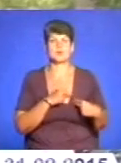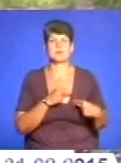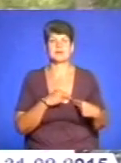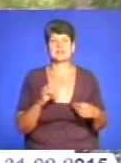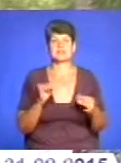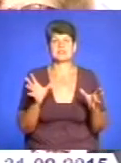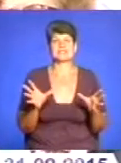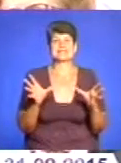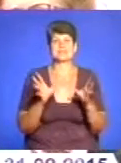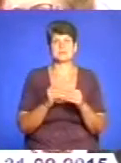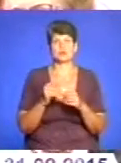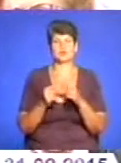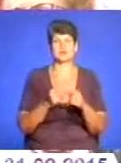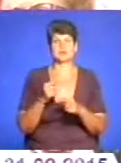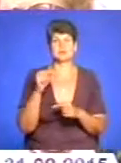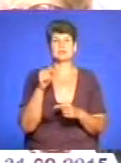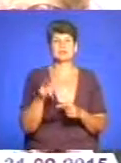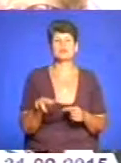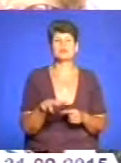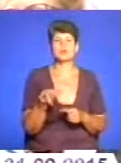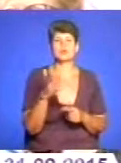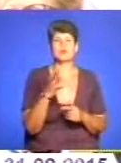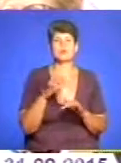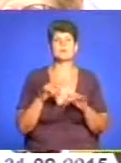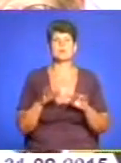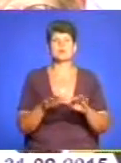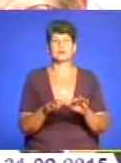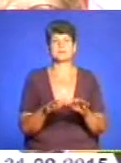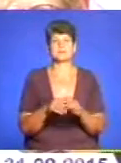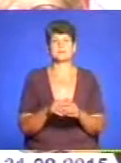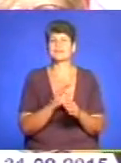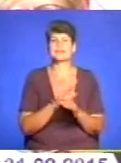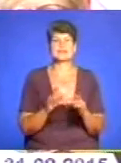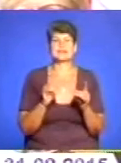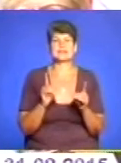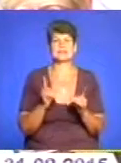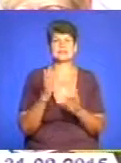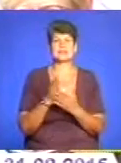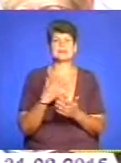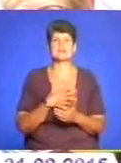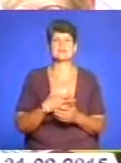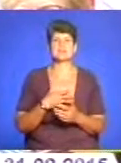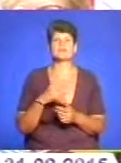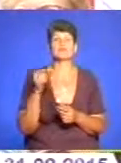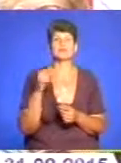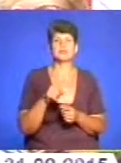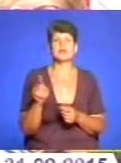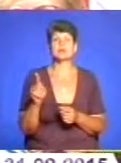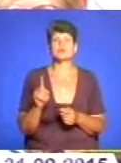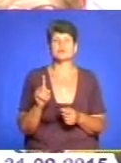спадщину. На тому шляху, якому ми рухаємося, не тільки, напевно, важливо, це те, що